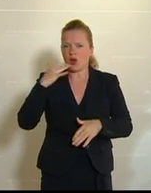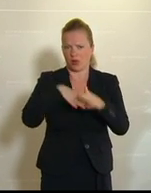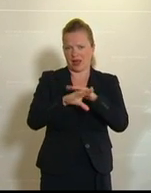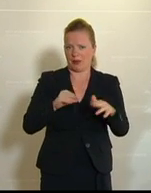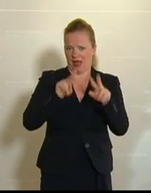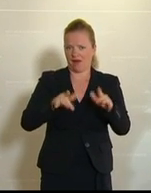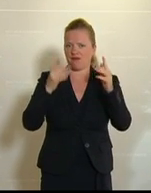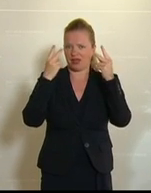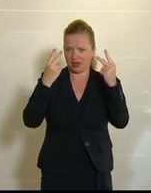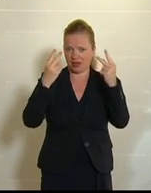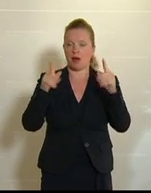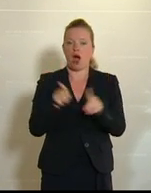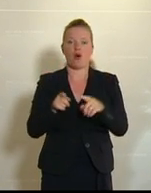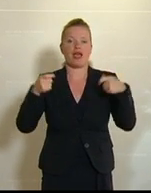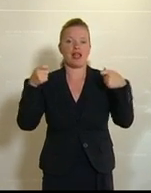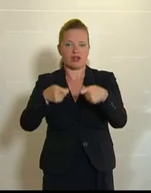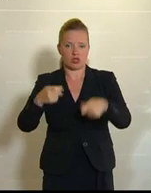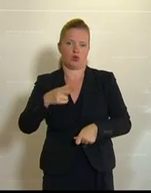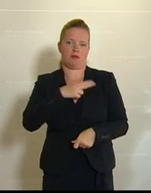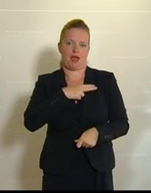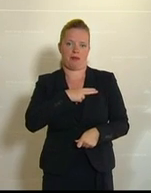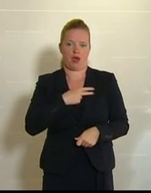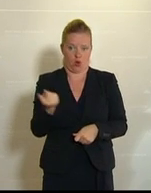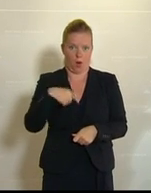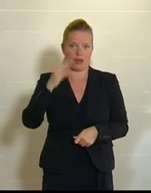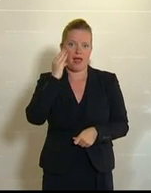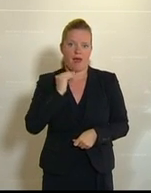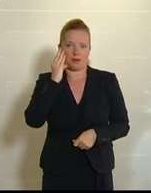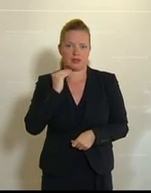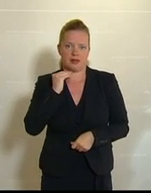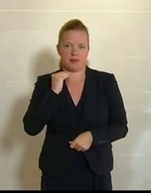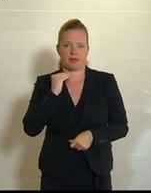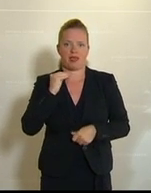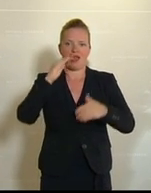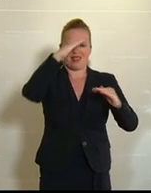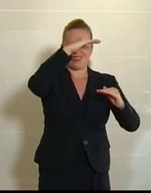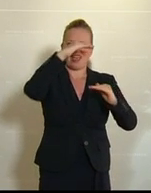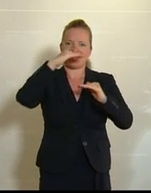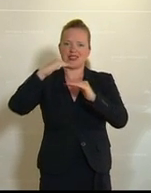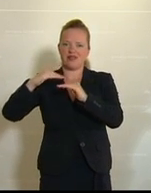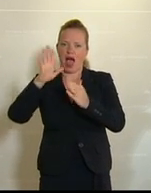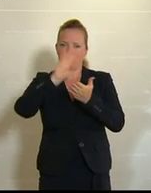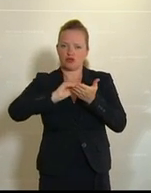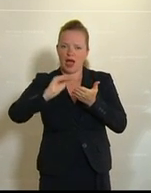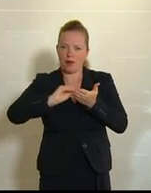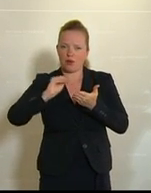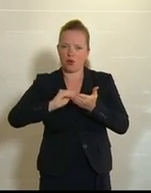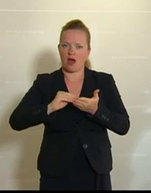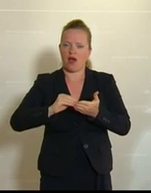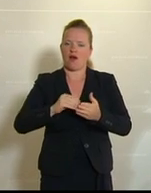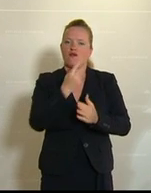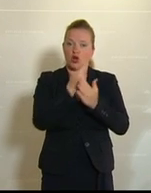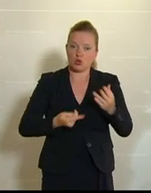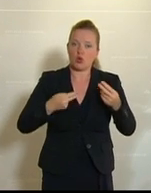die Investitionsprämie, die im Herbst kommen wird, die degressive Abschreibung, der Verlustrücktrag